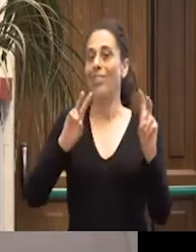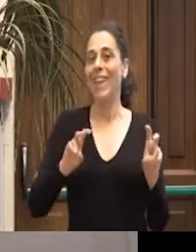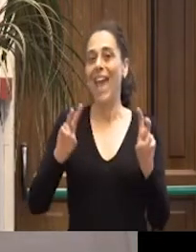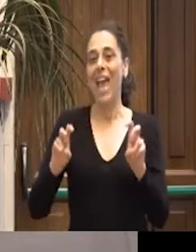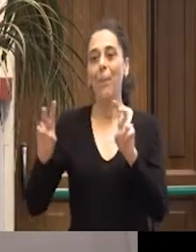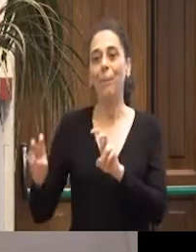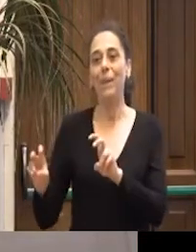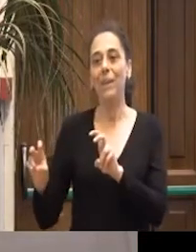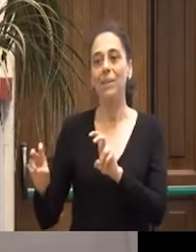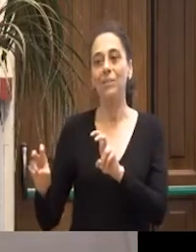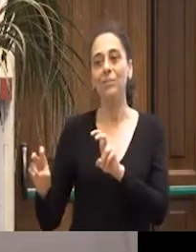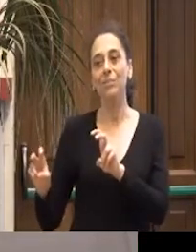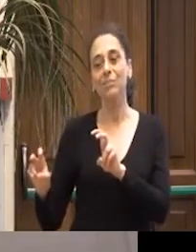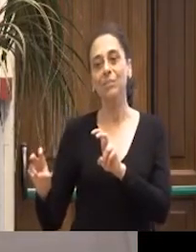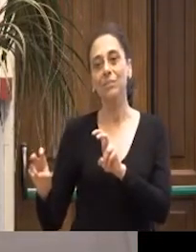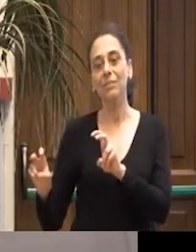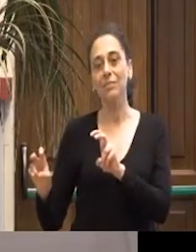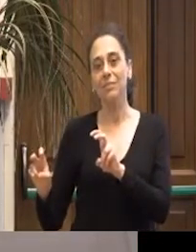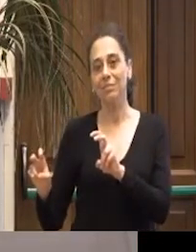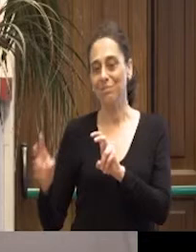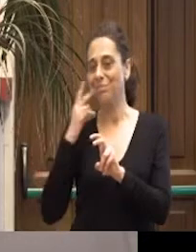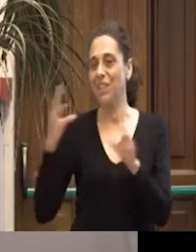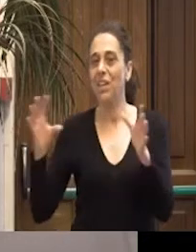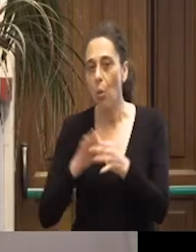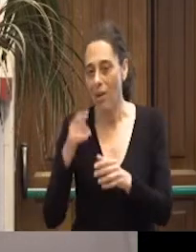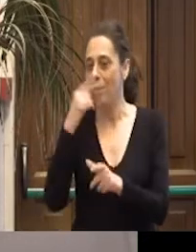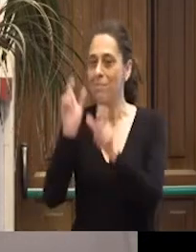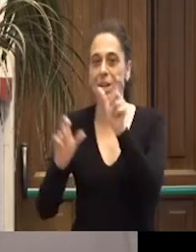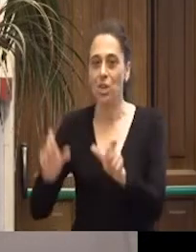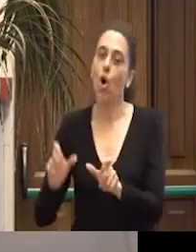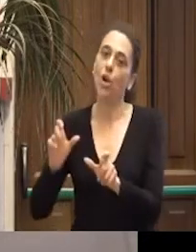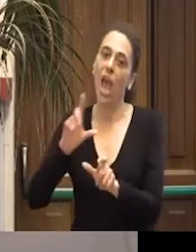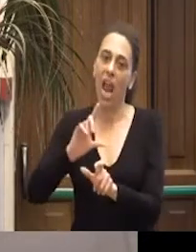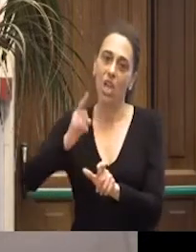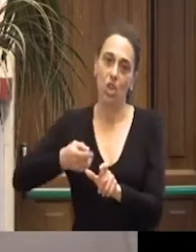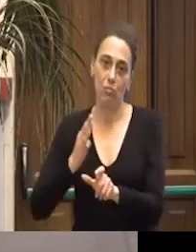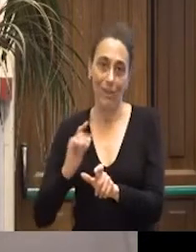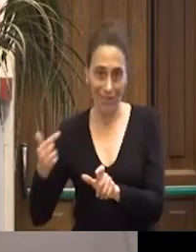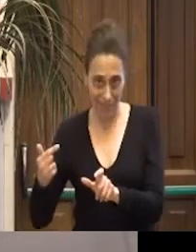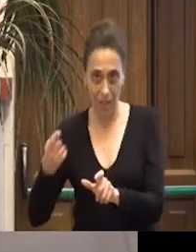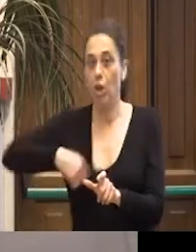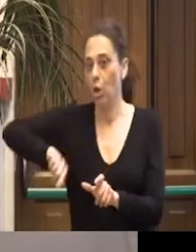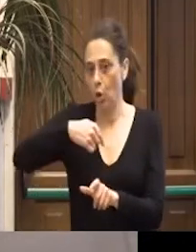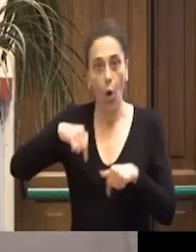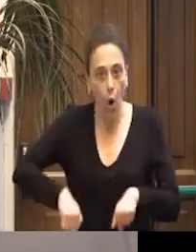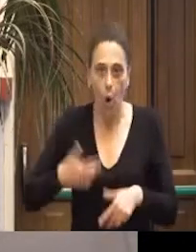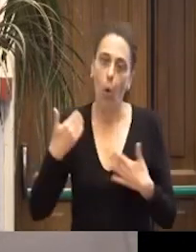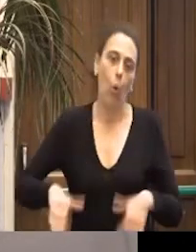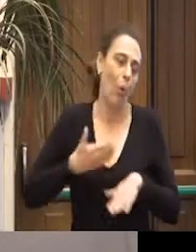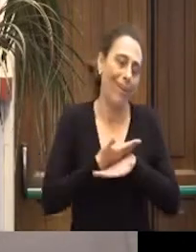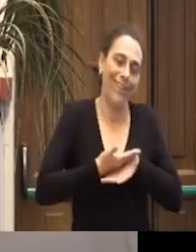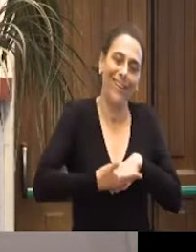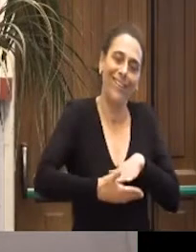le persone LGBT e noi su questo abbiamo un ritardo assolutamente da